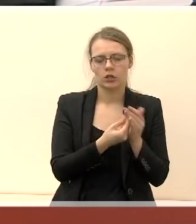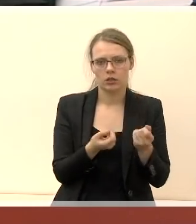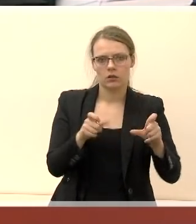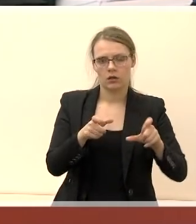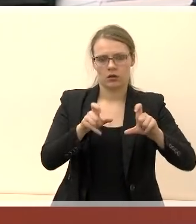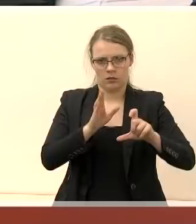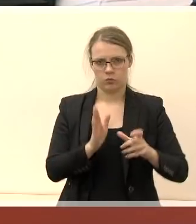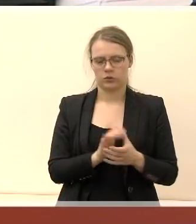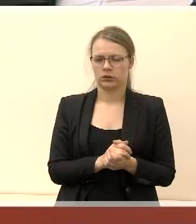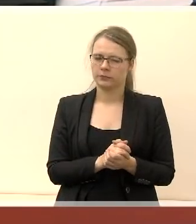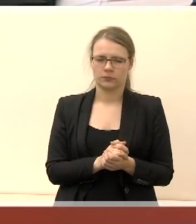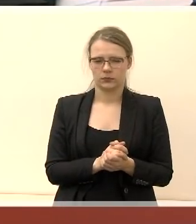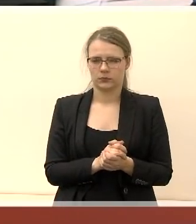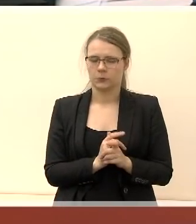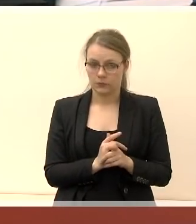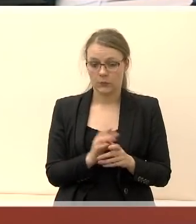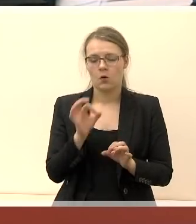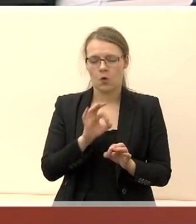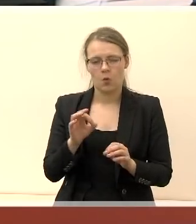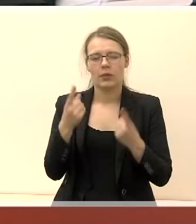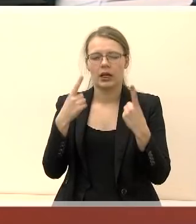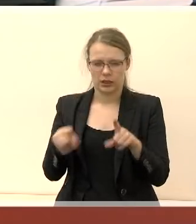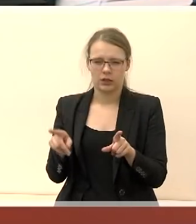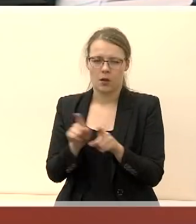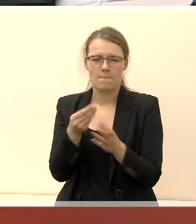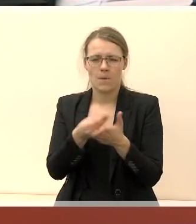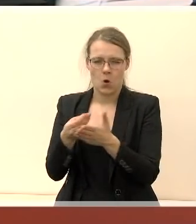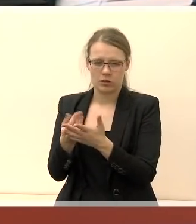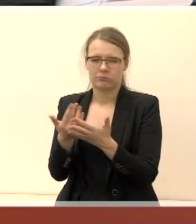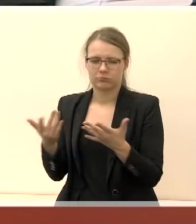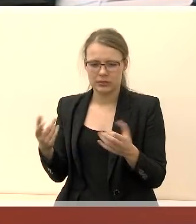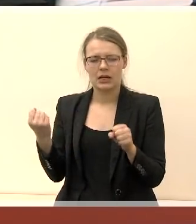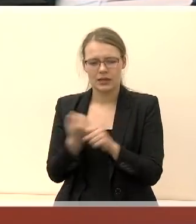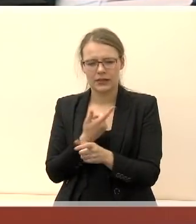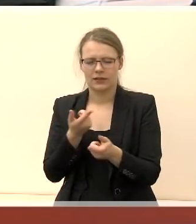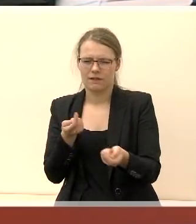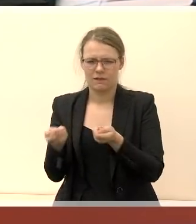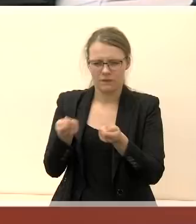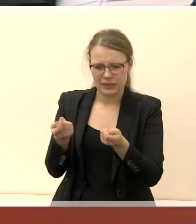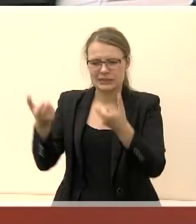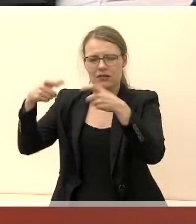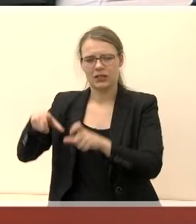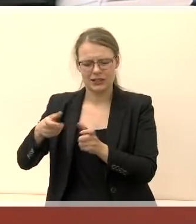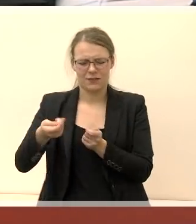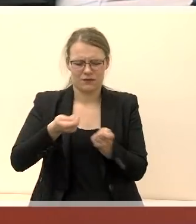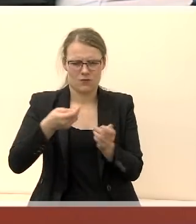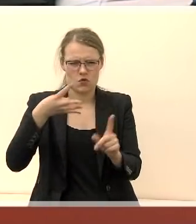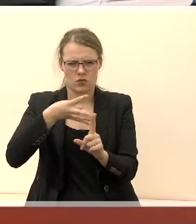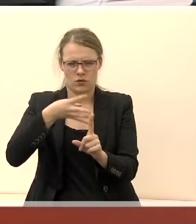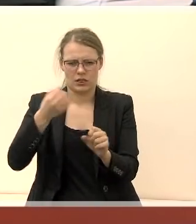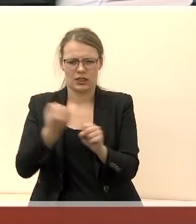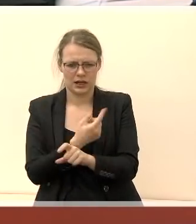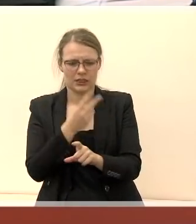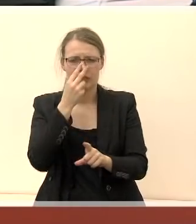Dėl visų kitų komunalinių reikalų turi daugiau būti reguliuojama iš savo valdybės, nes tai tiesiog atslėpia